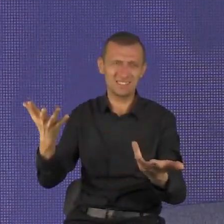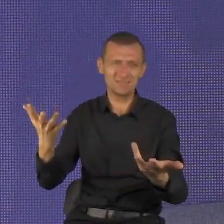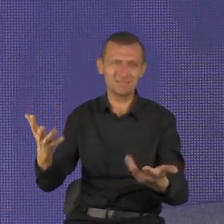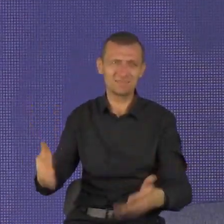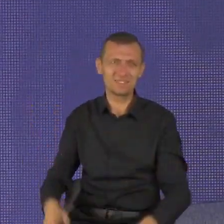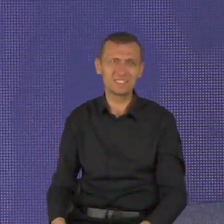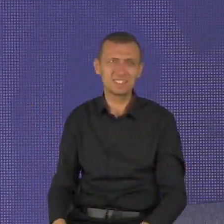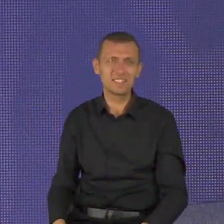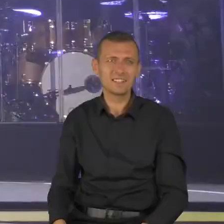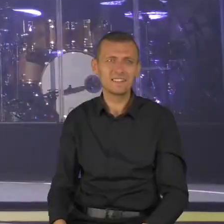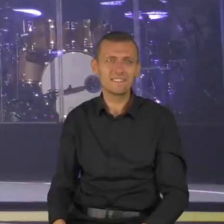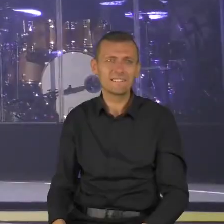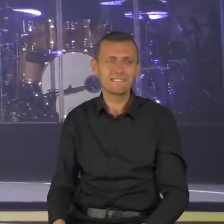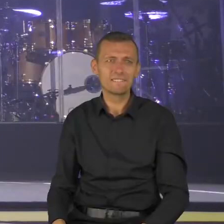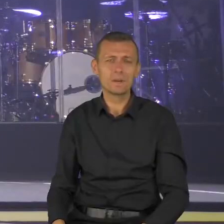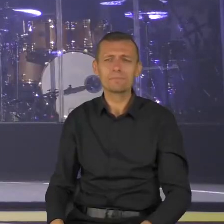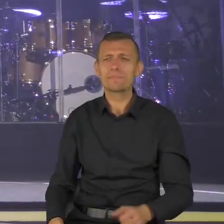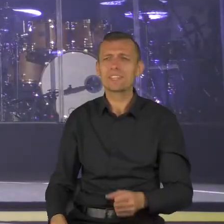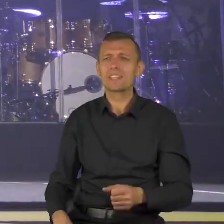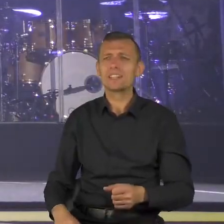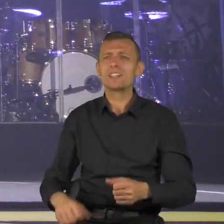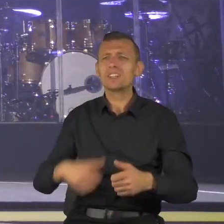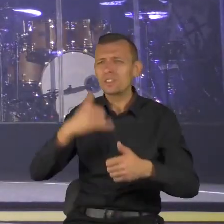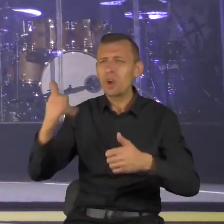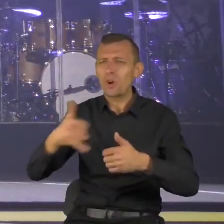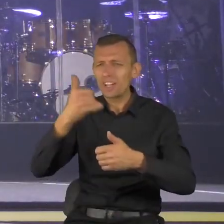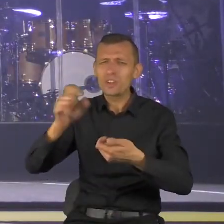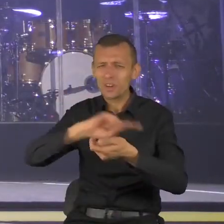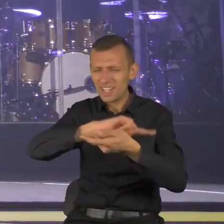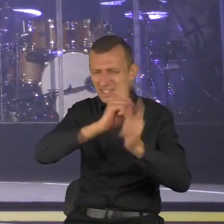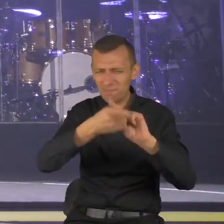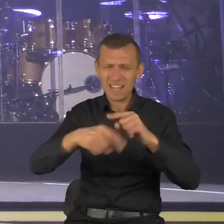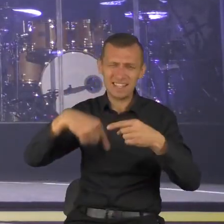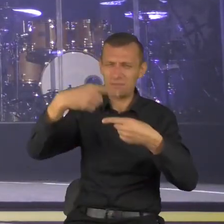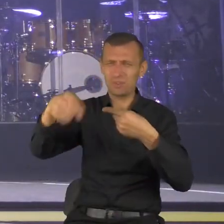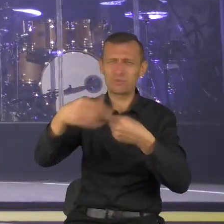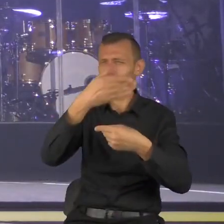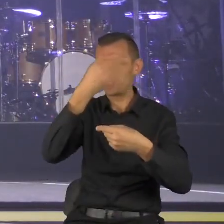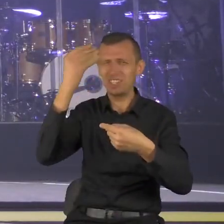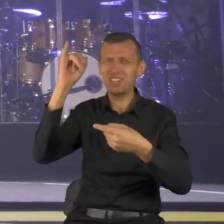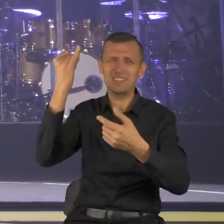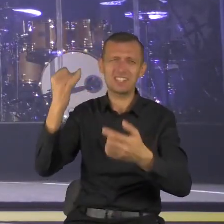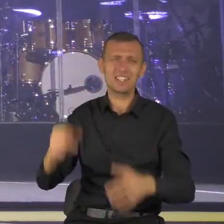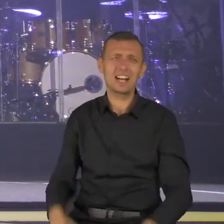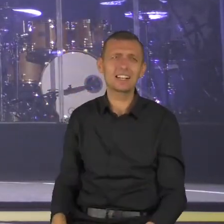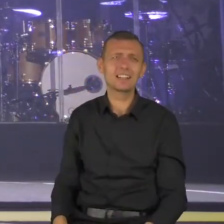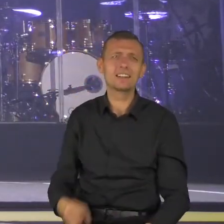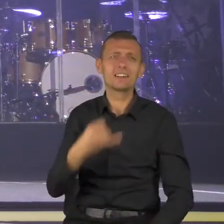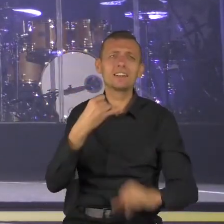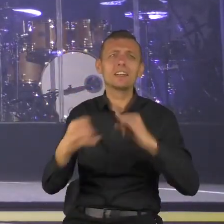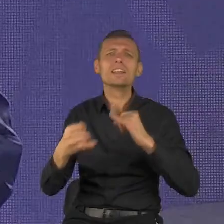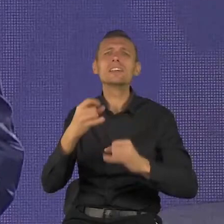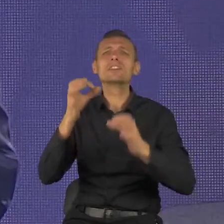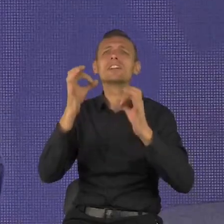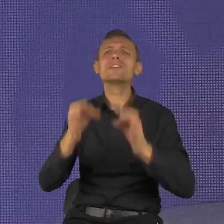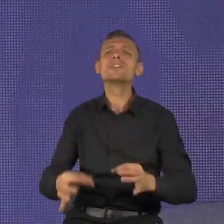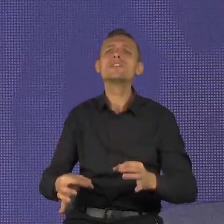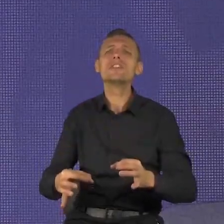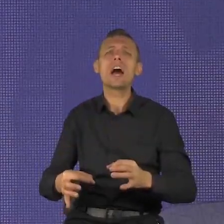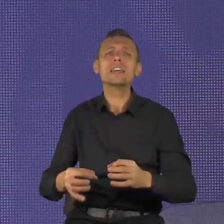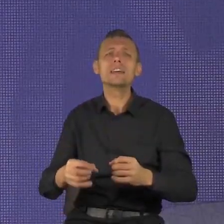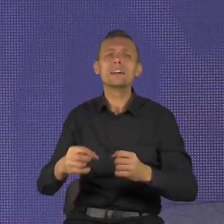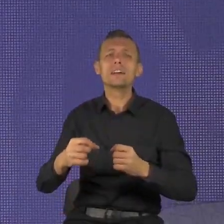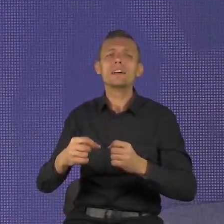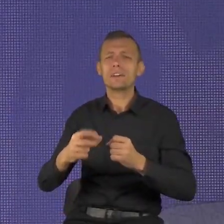Za dwa miesiące. Jeśli dziś symbolem statusu społecznego jest smartfon z siedmioma kamerami, które się